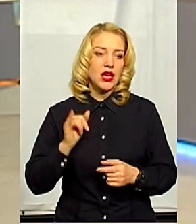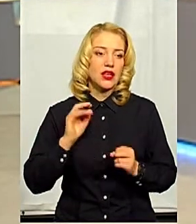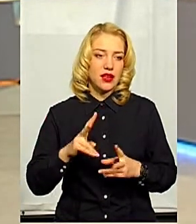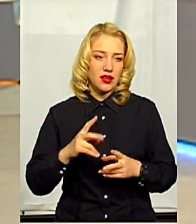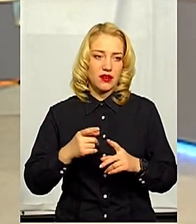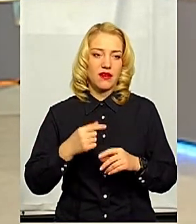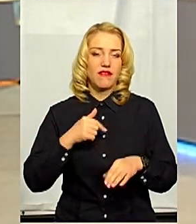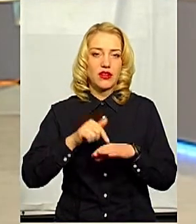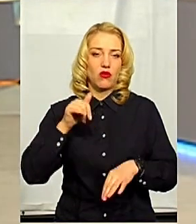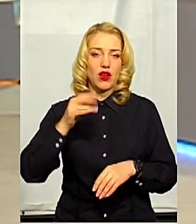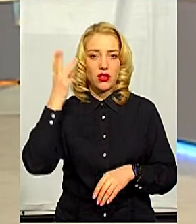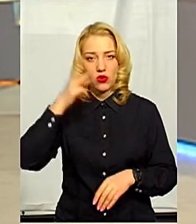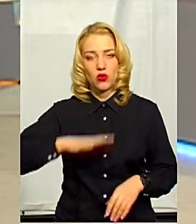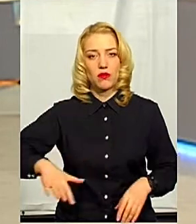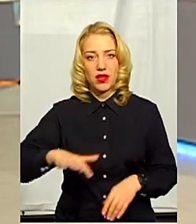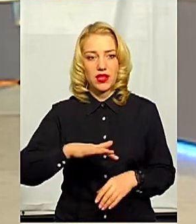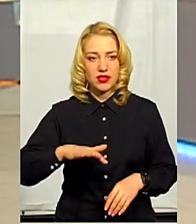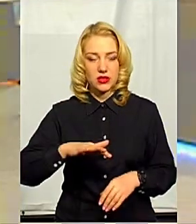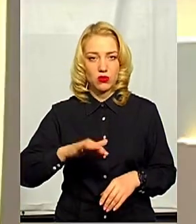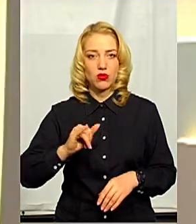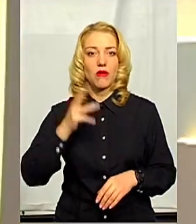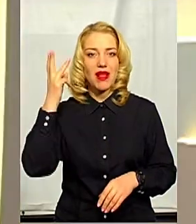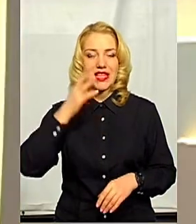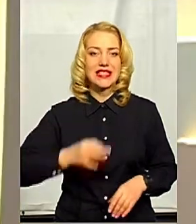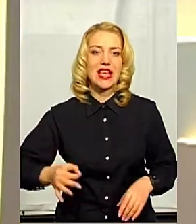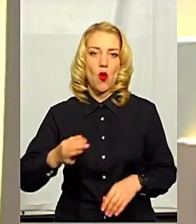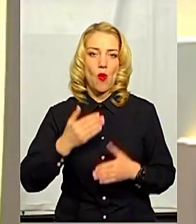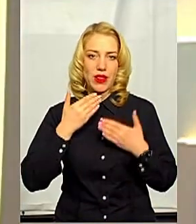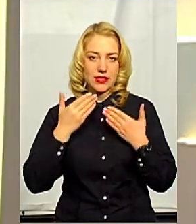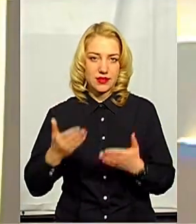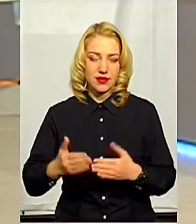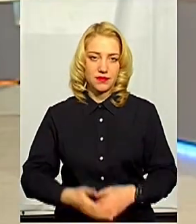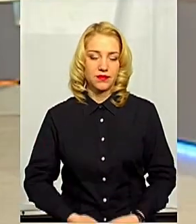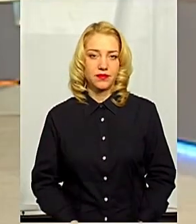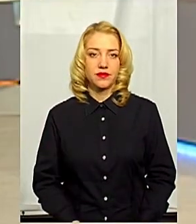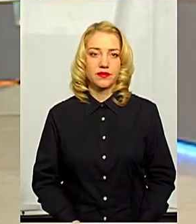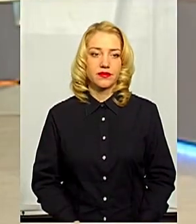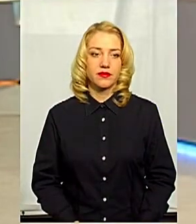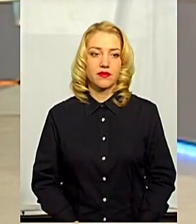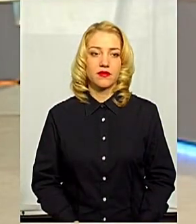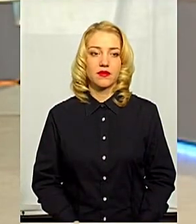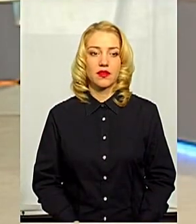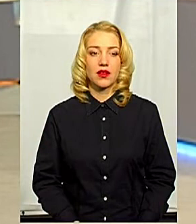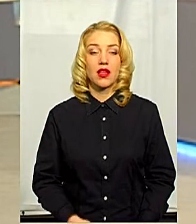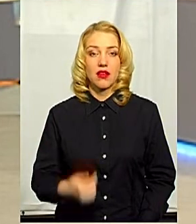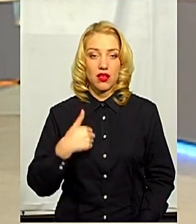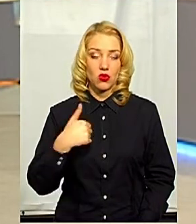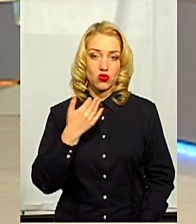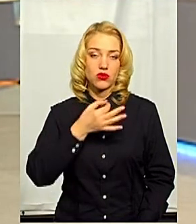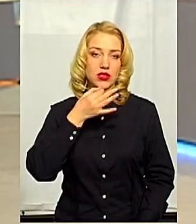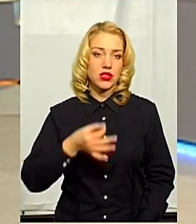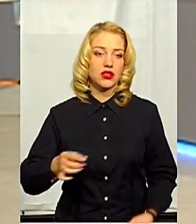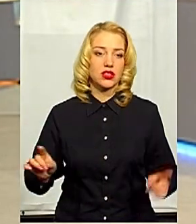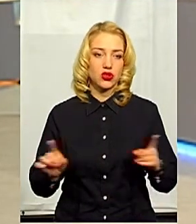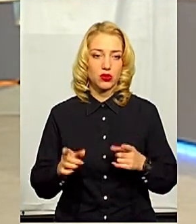відреагували у Хмельницькій області? У Хмельницькій області. Я хочу сказати,